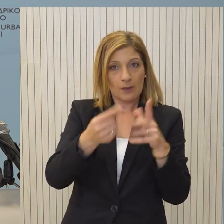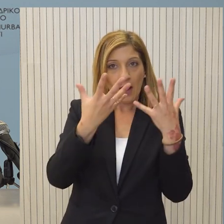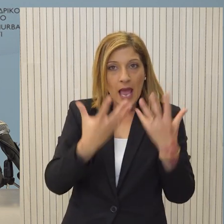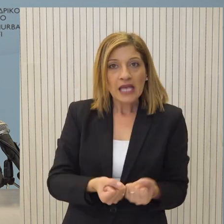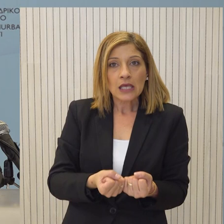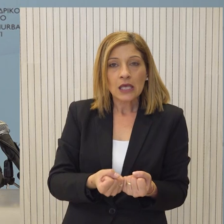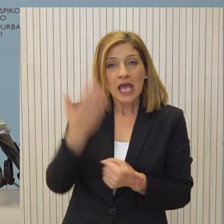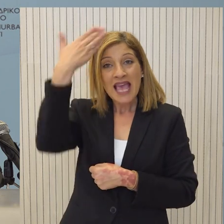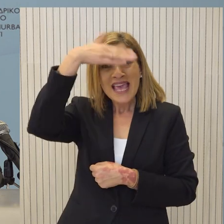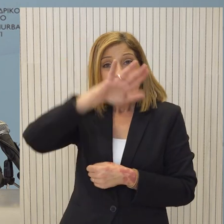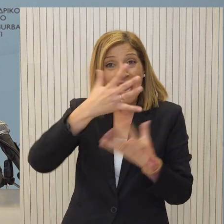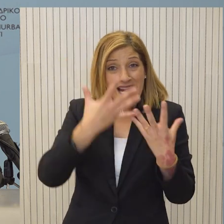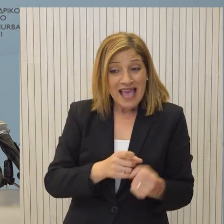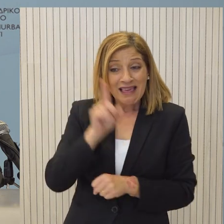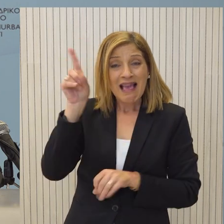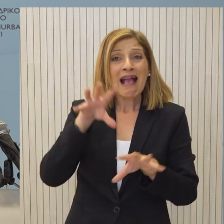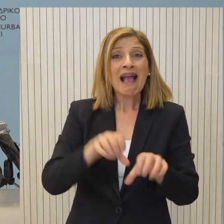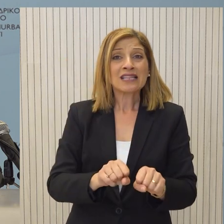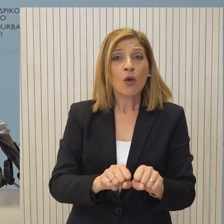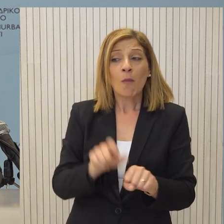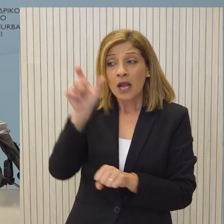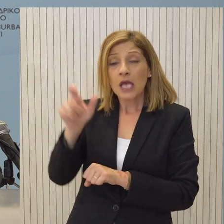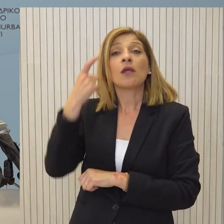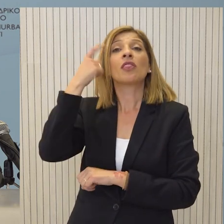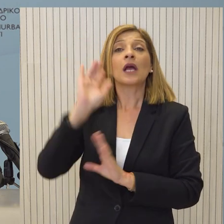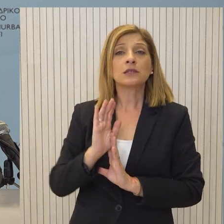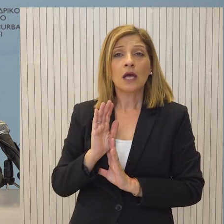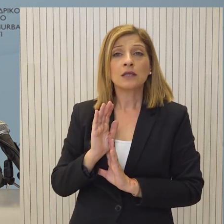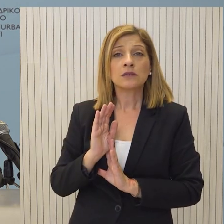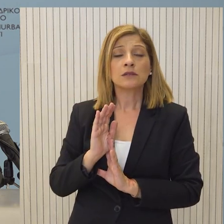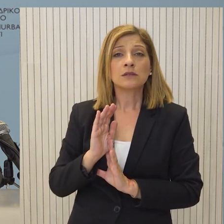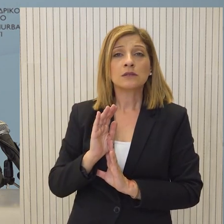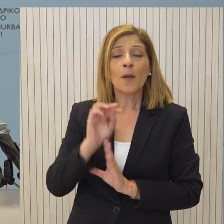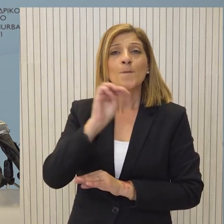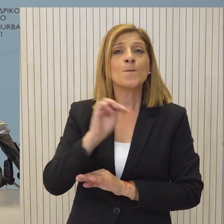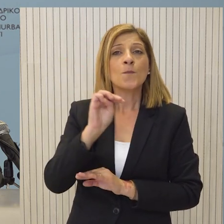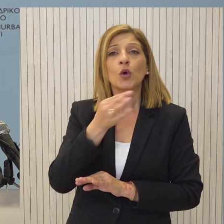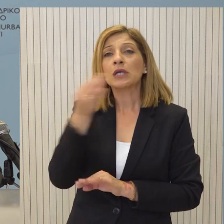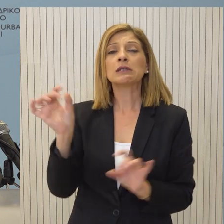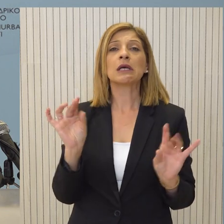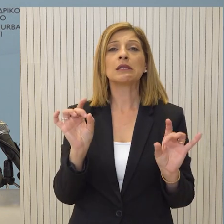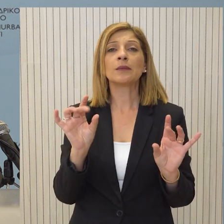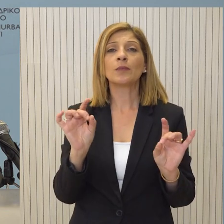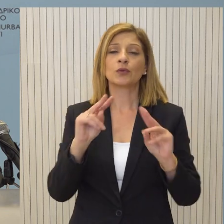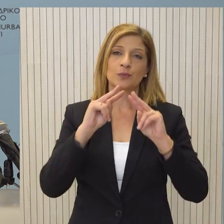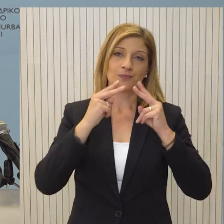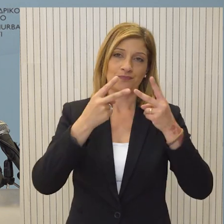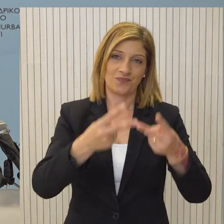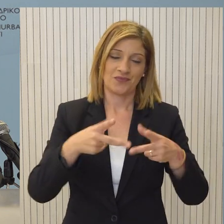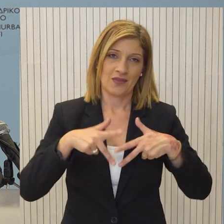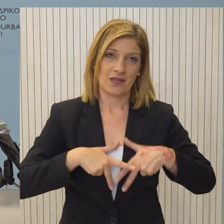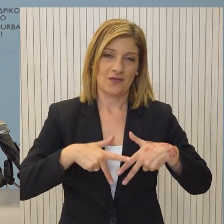έστως τα κατερχόμενη διδαστηριοποιούνται το γνωρίζετε, ΜΟΣΑΤ έπαιρε ανακοίνωση δεν σας έχει εγημερώσει Κύριε Παπαγεωργίου